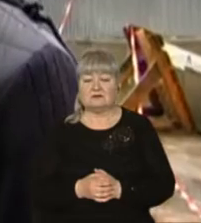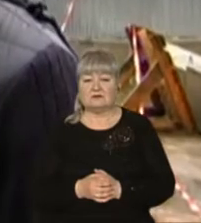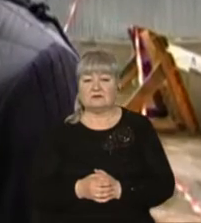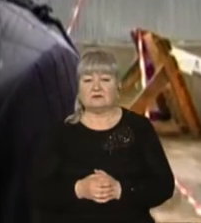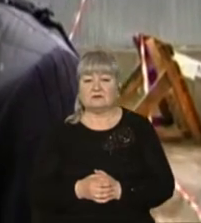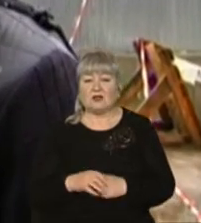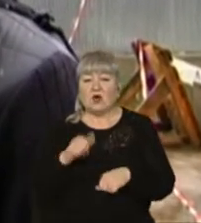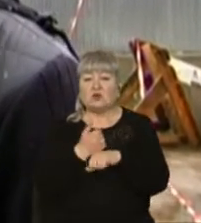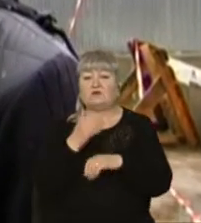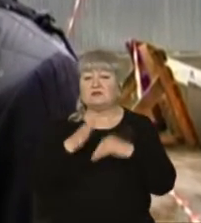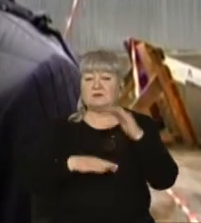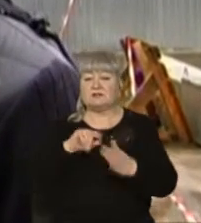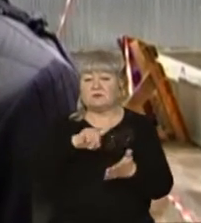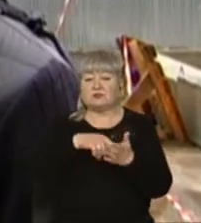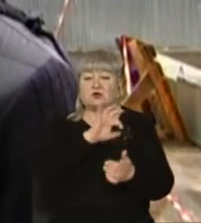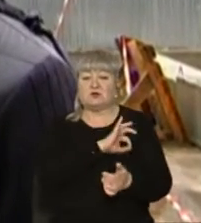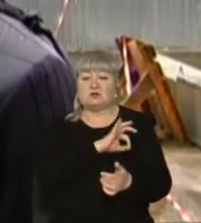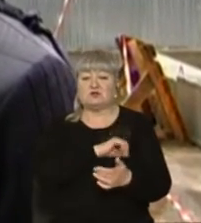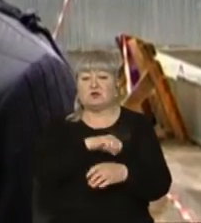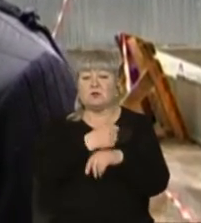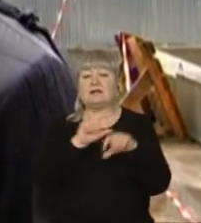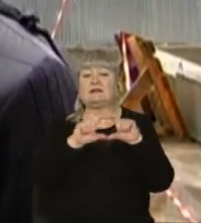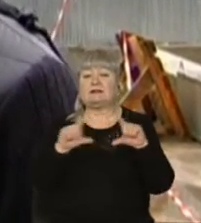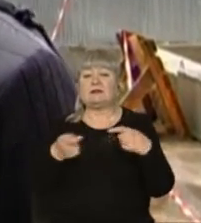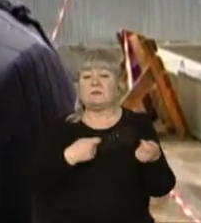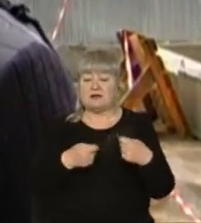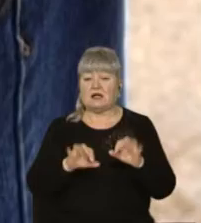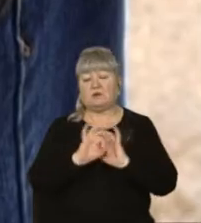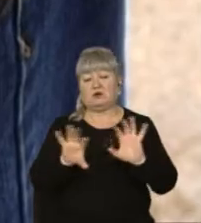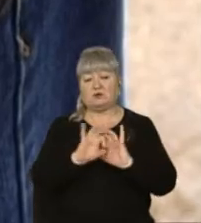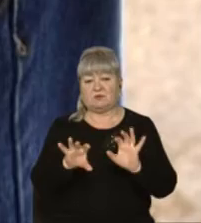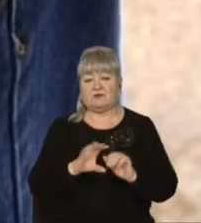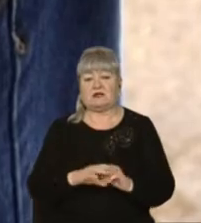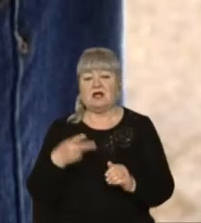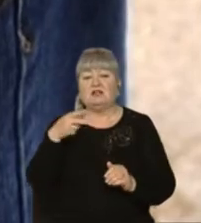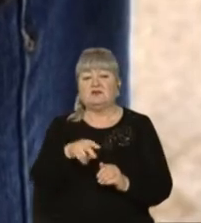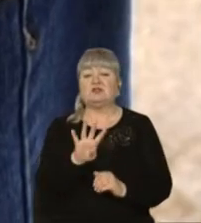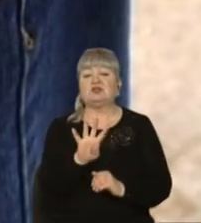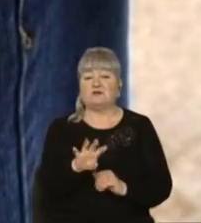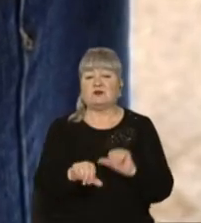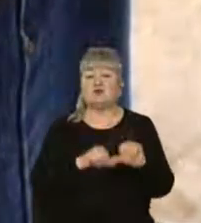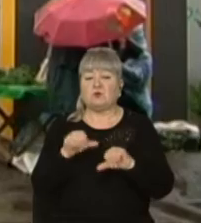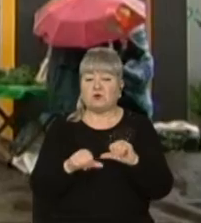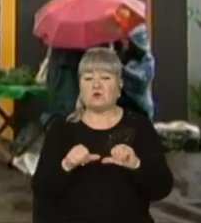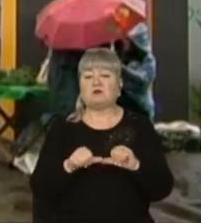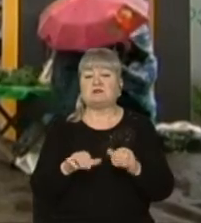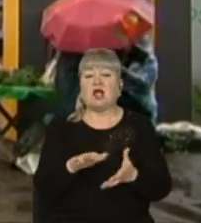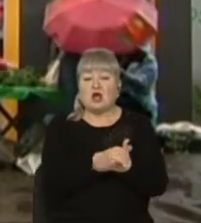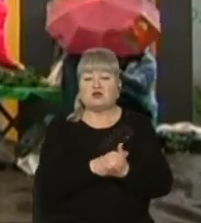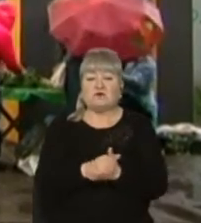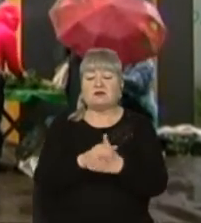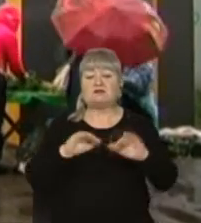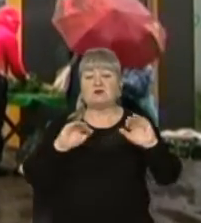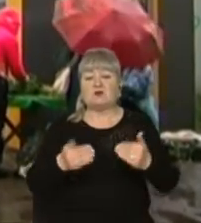Головний спеціаліст міського юридичного департаменту Андрій Кулик розповідає, у 2004-му році товариству з